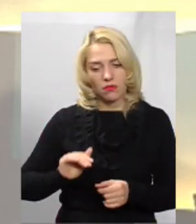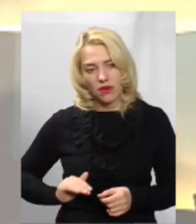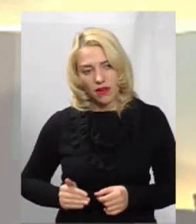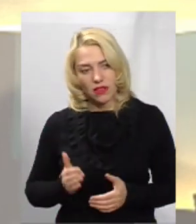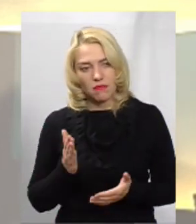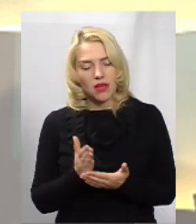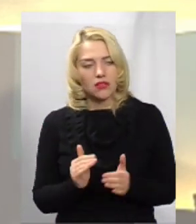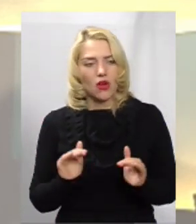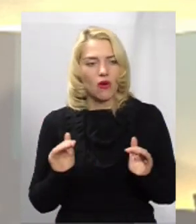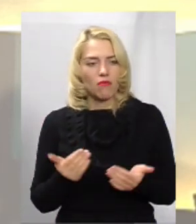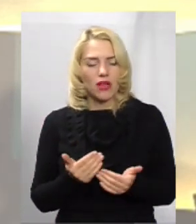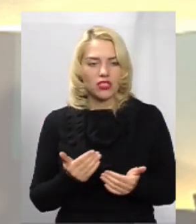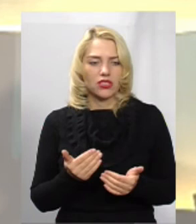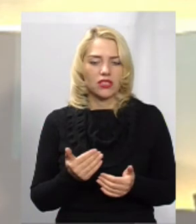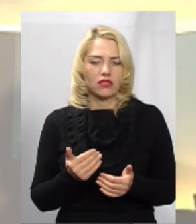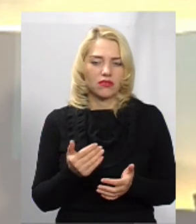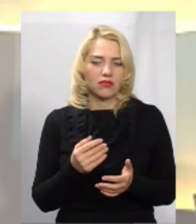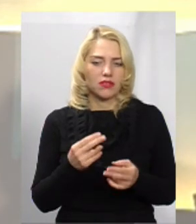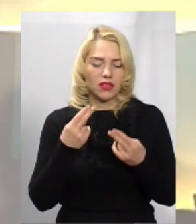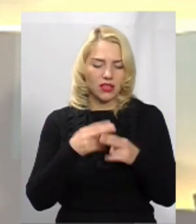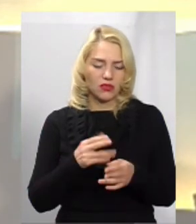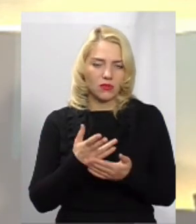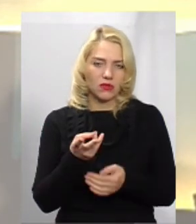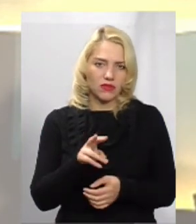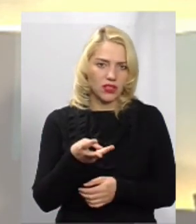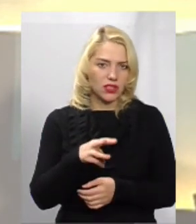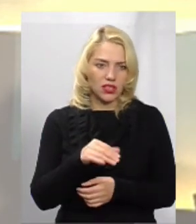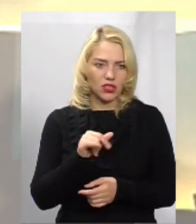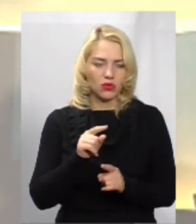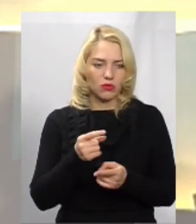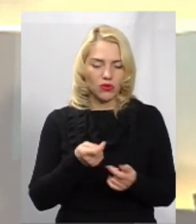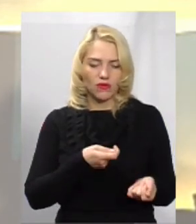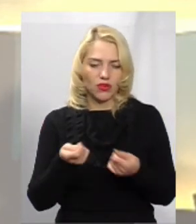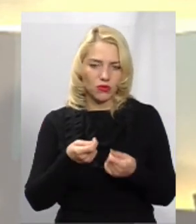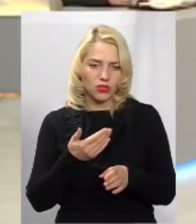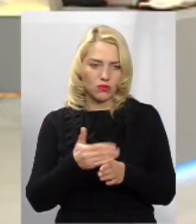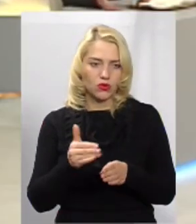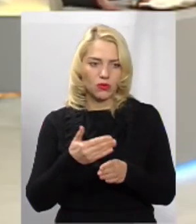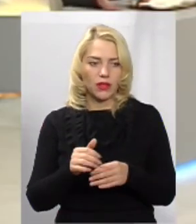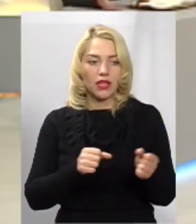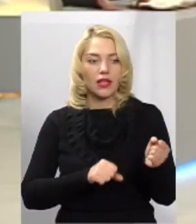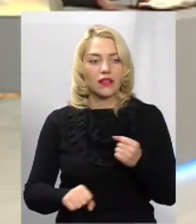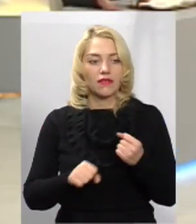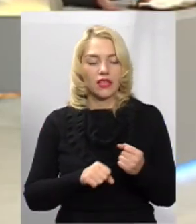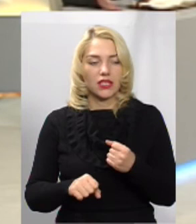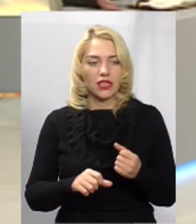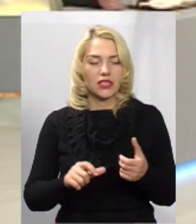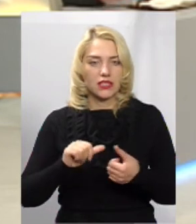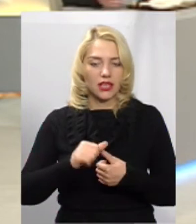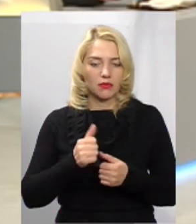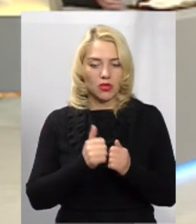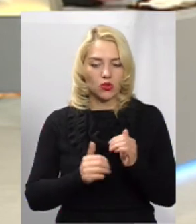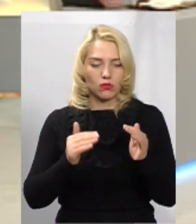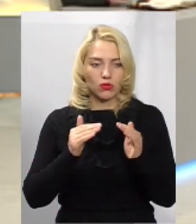має обмежений набір техніки, там два або три одиниці, і відповідно вивозять його поступово. Двірники ж закріплені за кожним